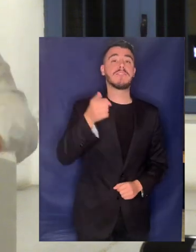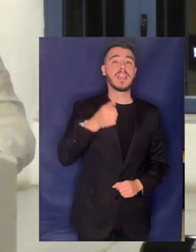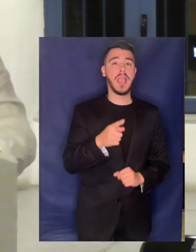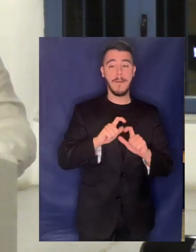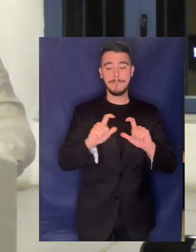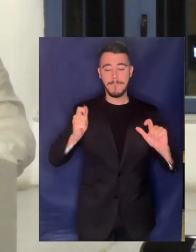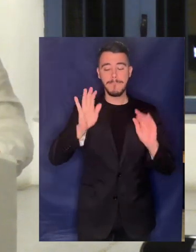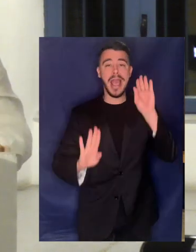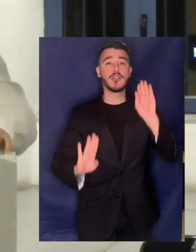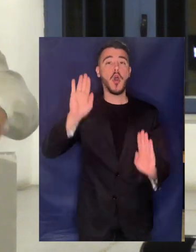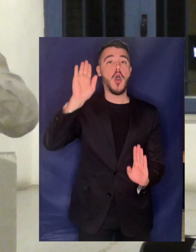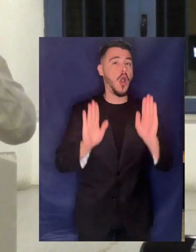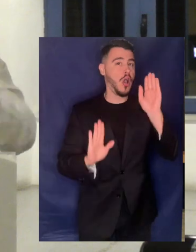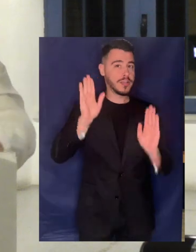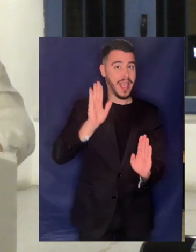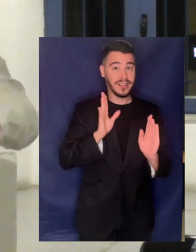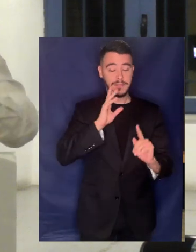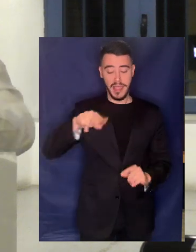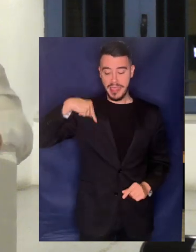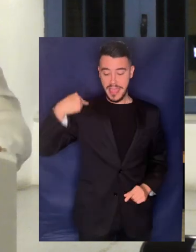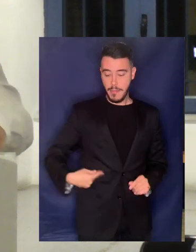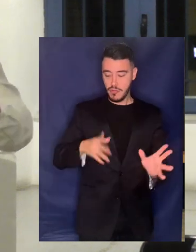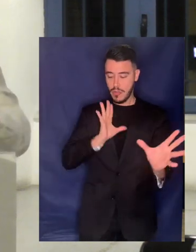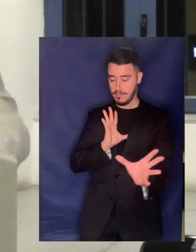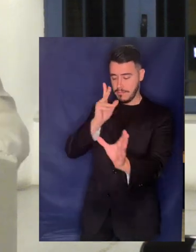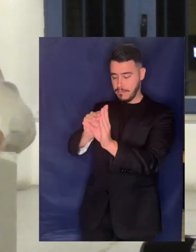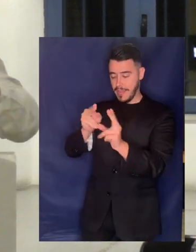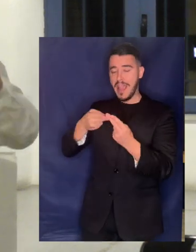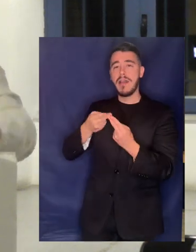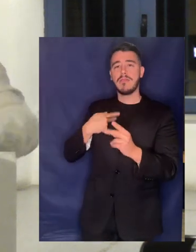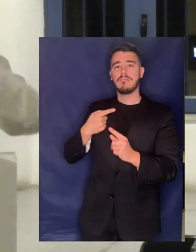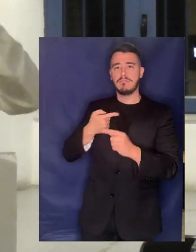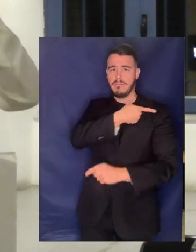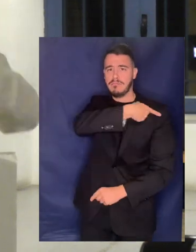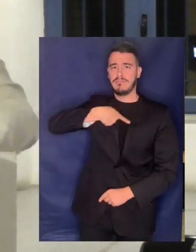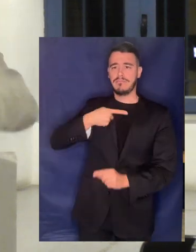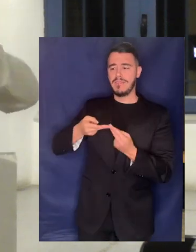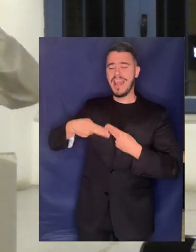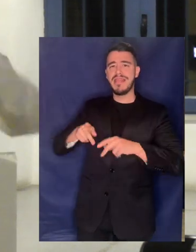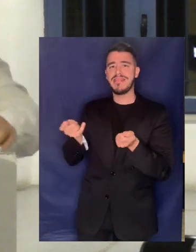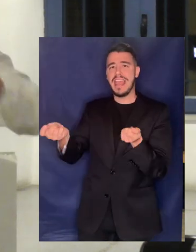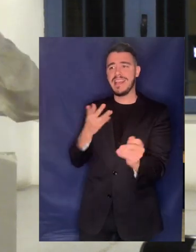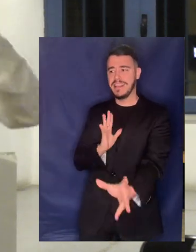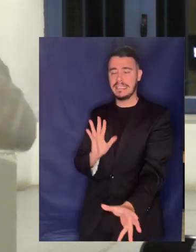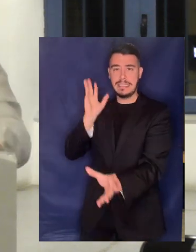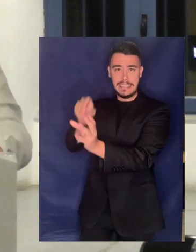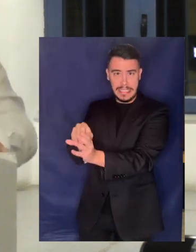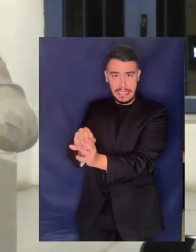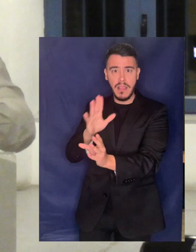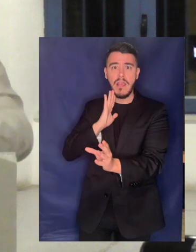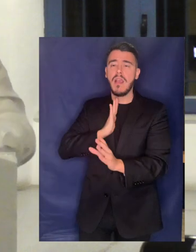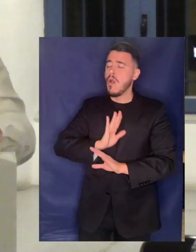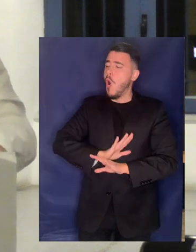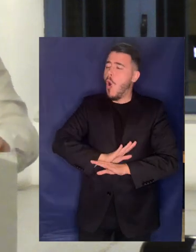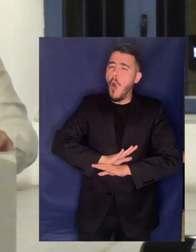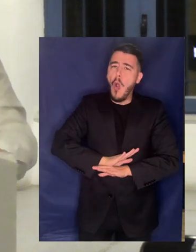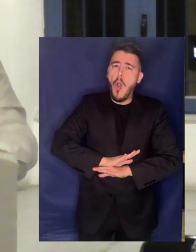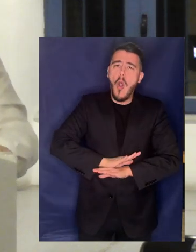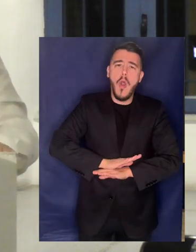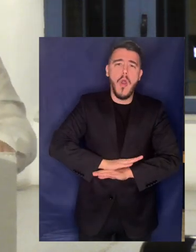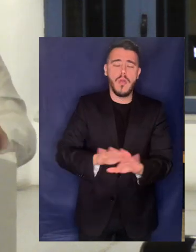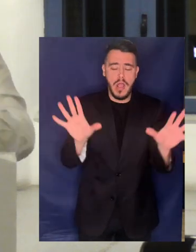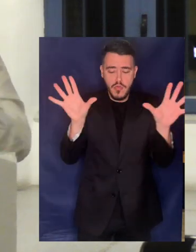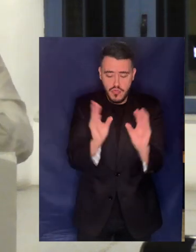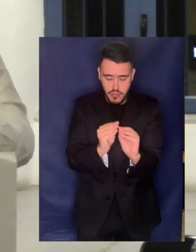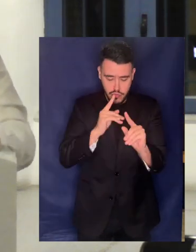να ελέγχει άμεσα τη διοίκηση και η αδίποτα υπηρεσία σχετίζεται γύρωθεν, οριζωτείως, καθέτος και ακτινοτά και ό,τι αφορά την